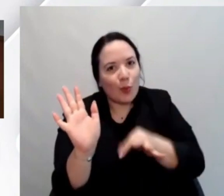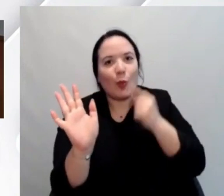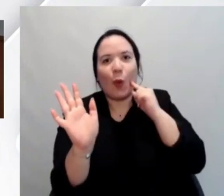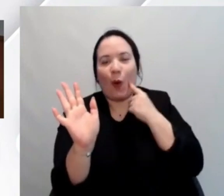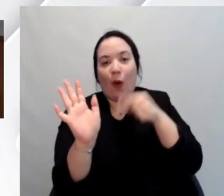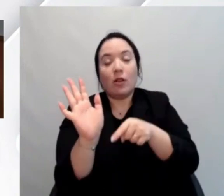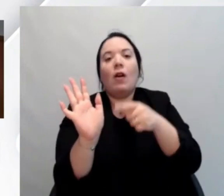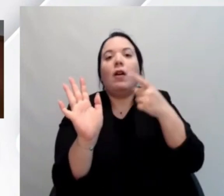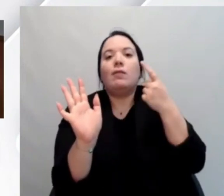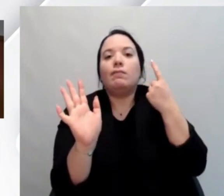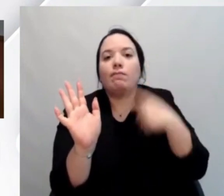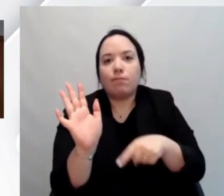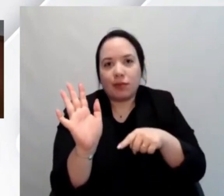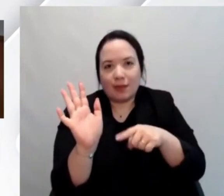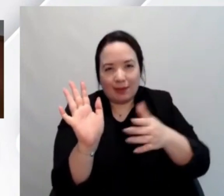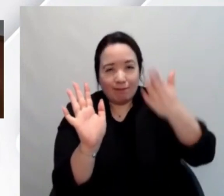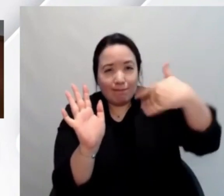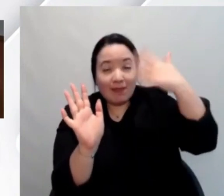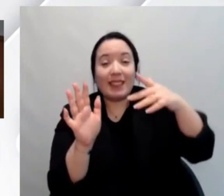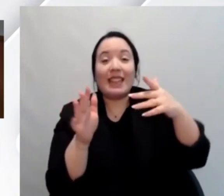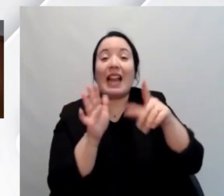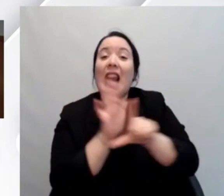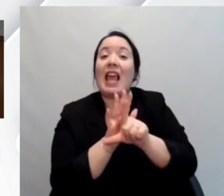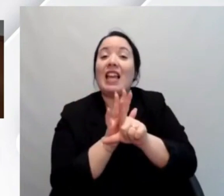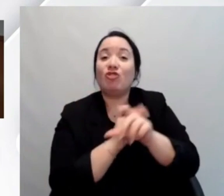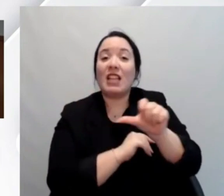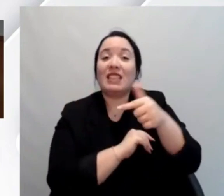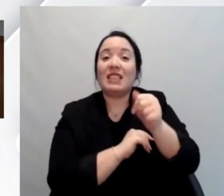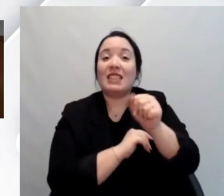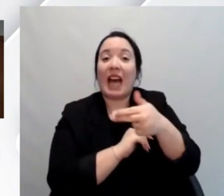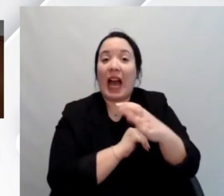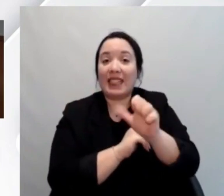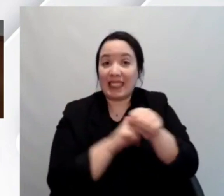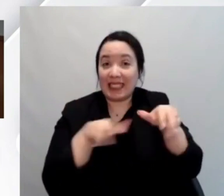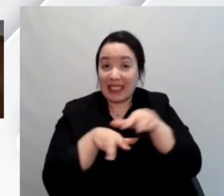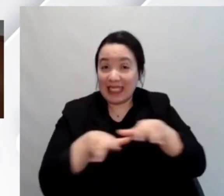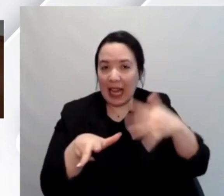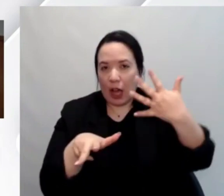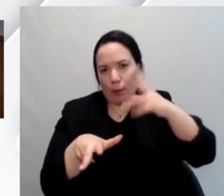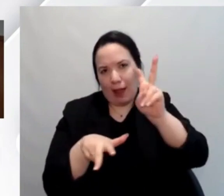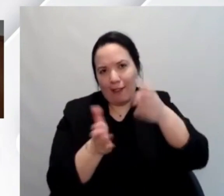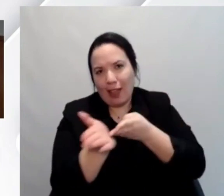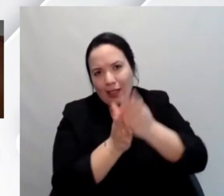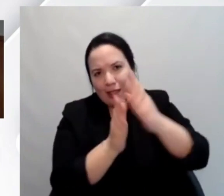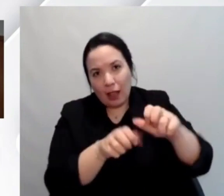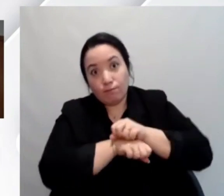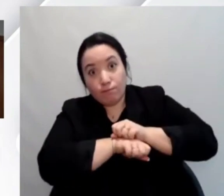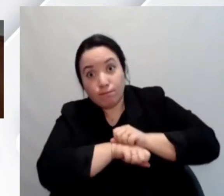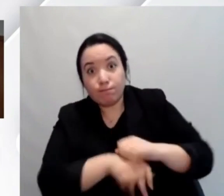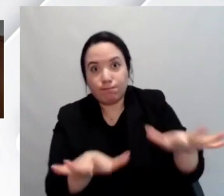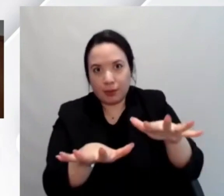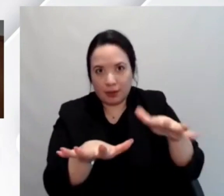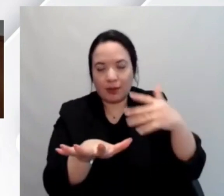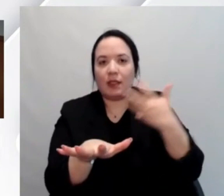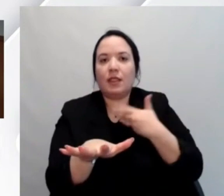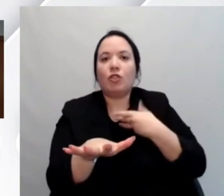Quando venne emanata la legge stanca, ormai vent'anni fa, all'interno della comunità italiana di Moodle, Moodle è